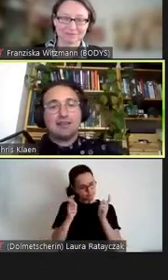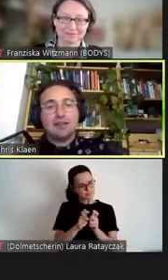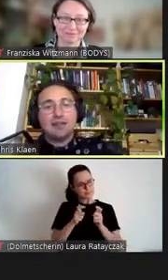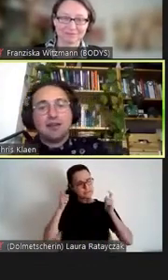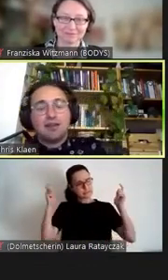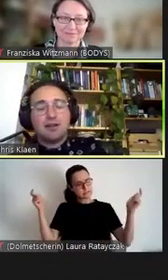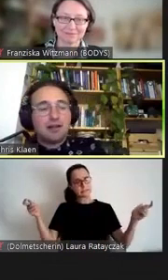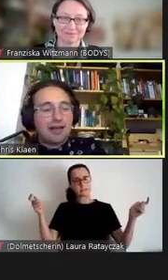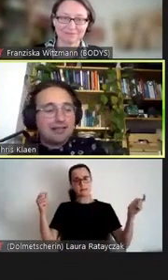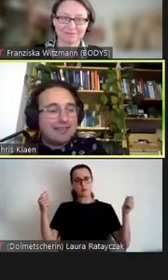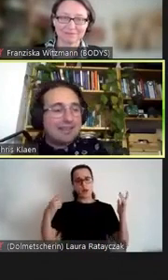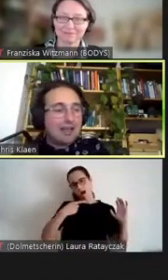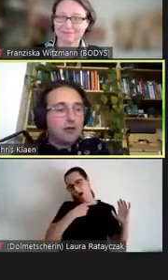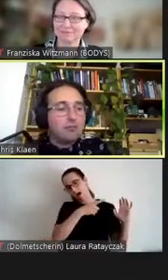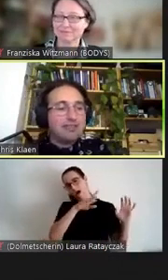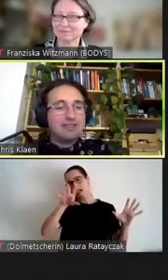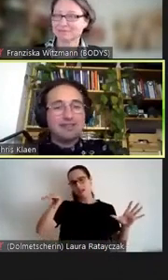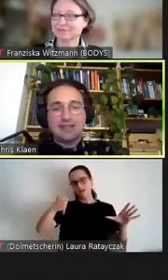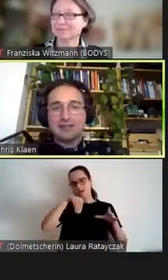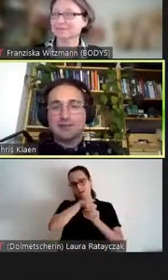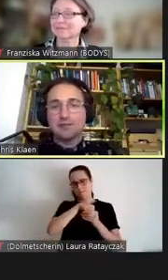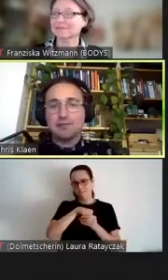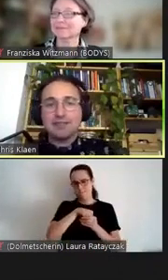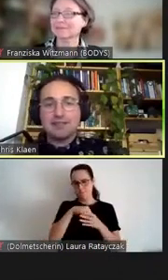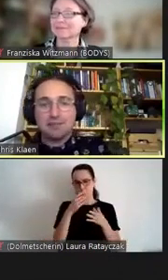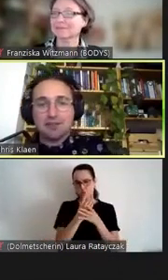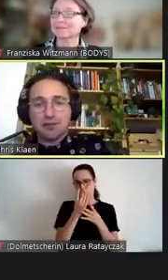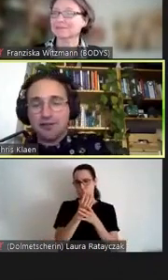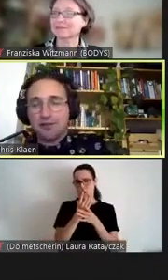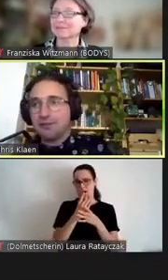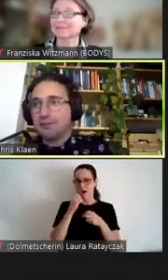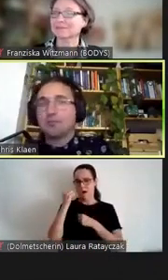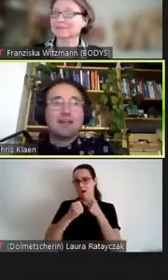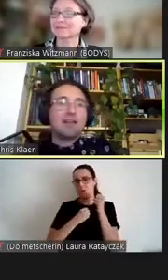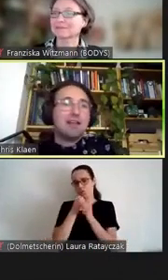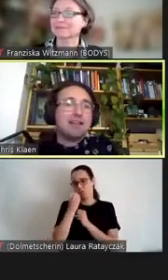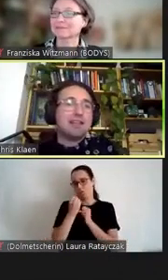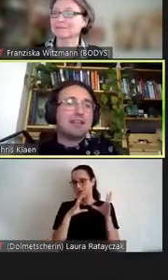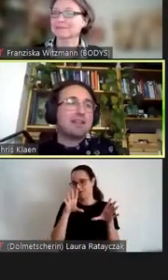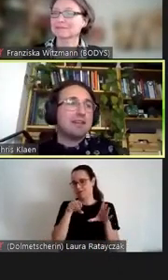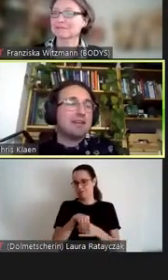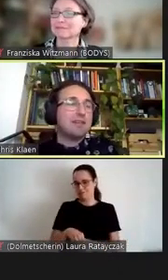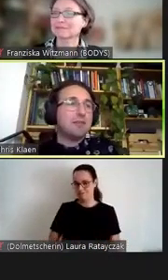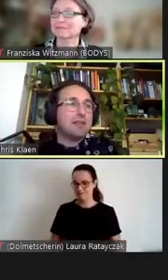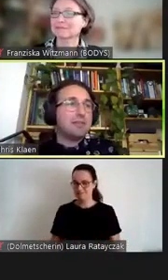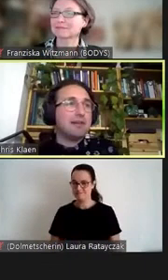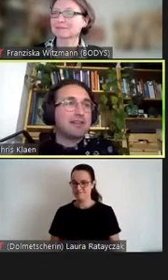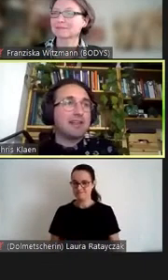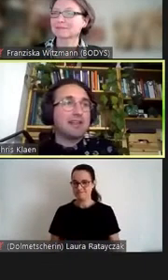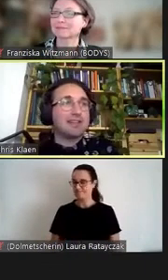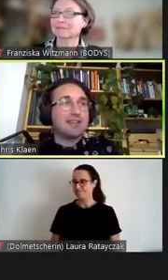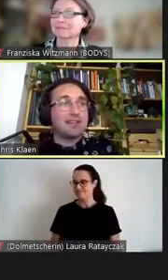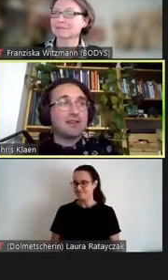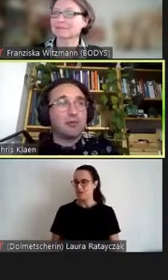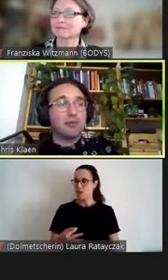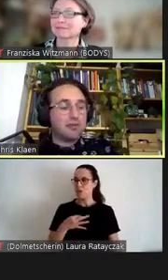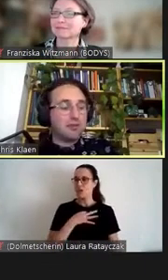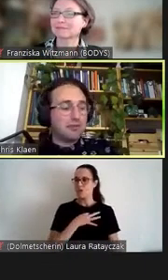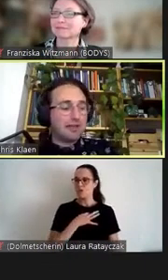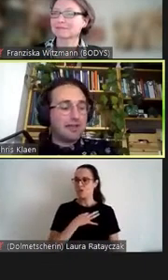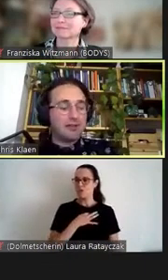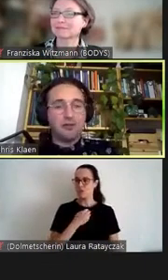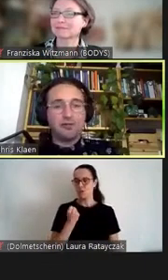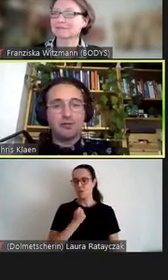dann alle Anliegen auch mitdenken und mitnehmen können. Für mich macht das allerdings eine